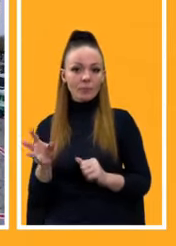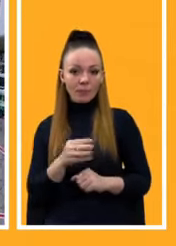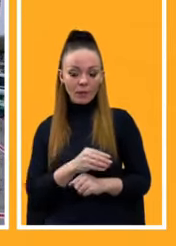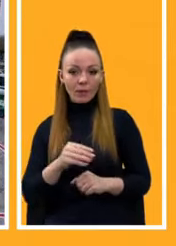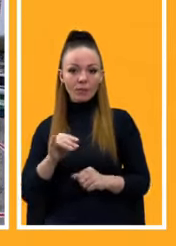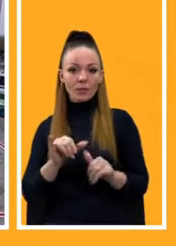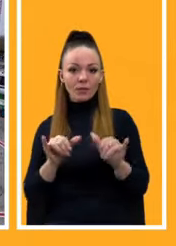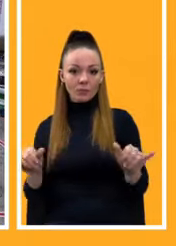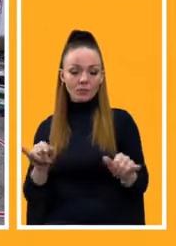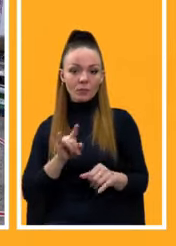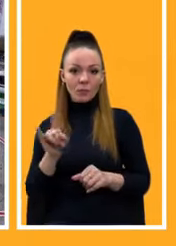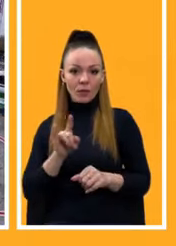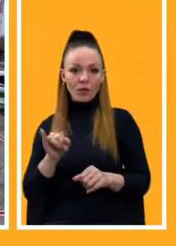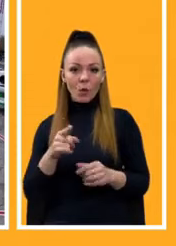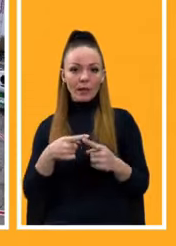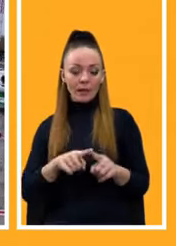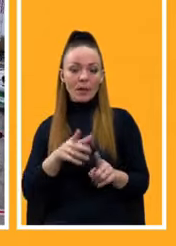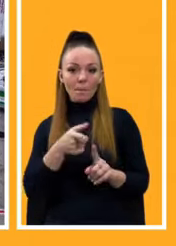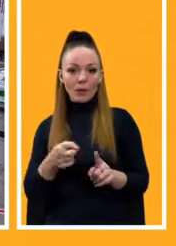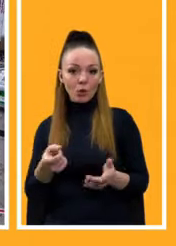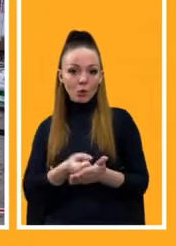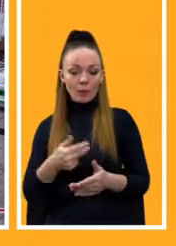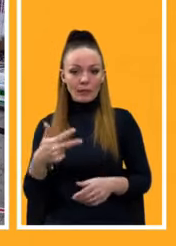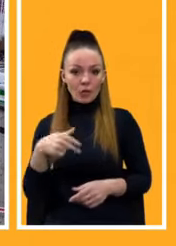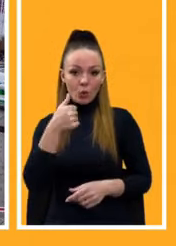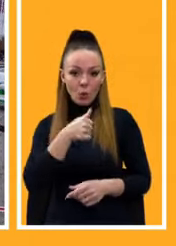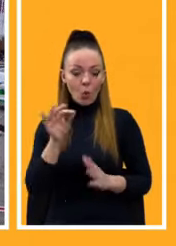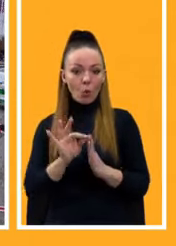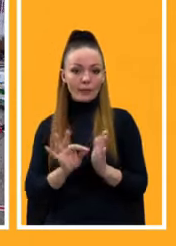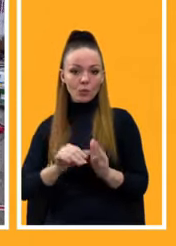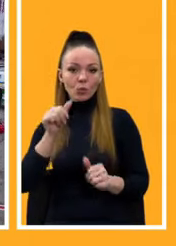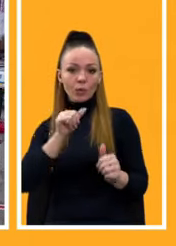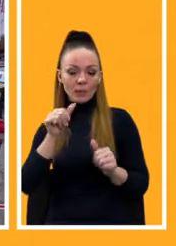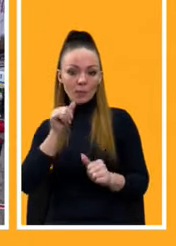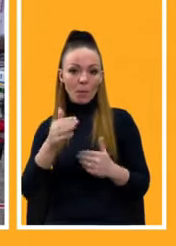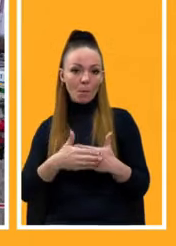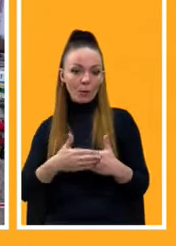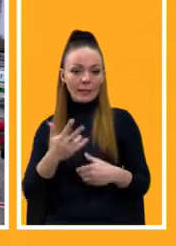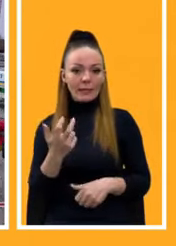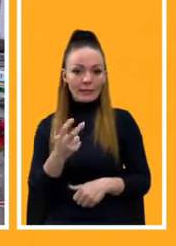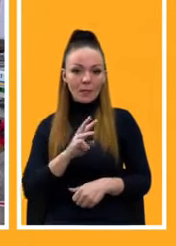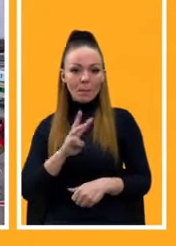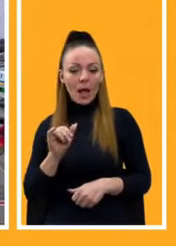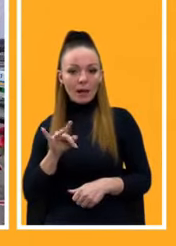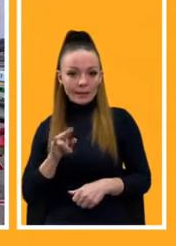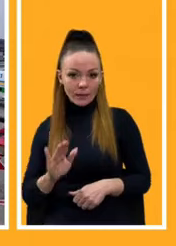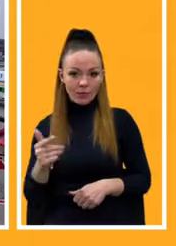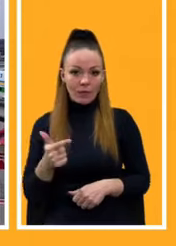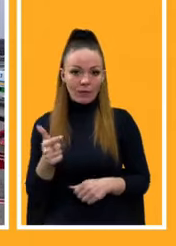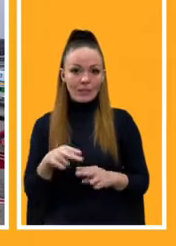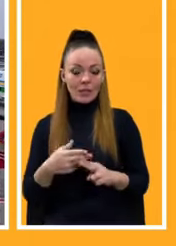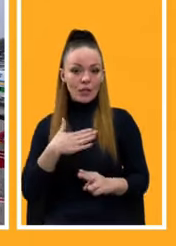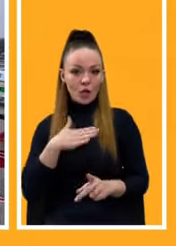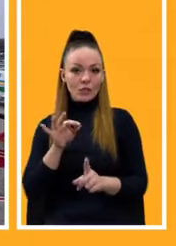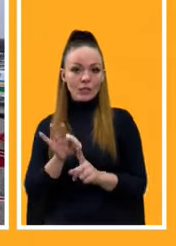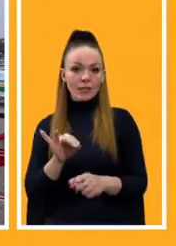авіатехніки в період до 2030 року оцінюється експертами на рівні понад 300 мільярдів гривень. І це наша ціль, і